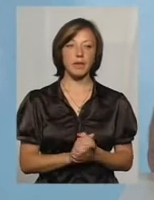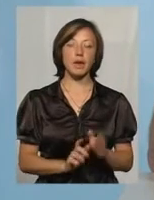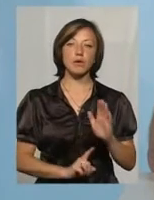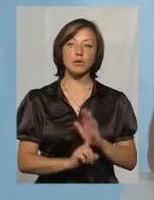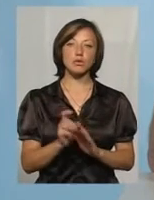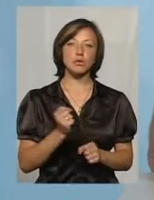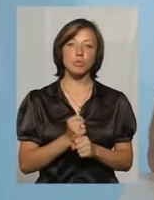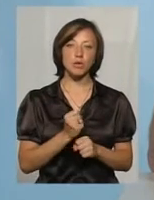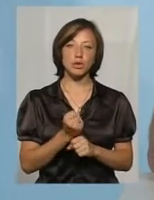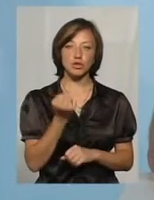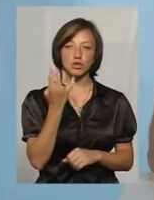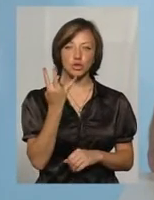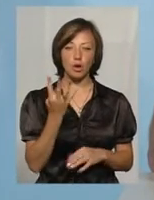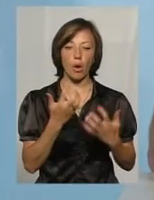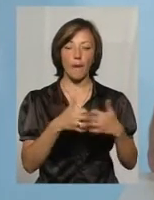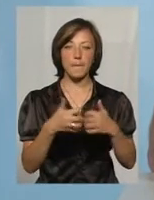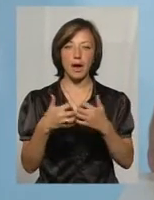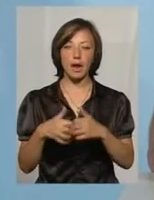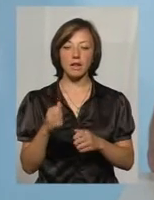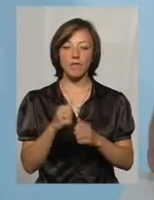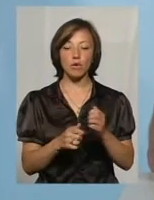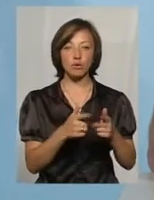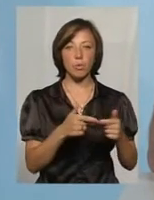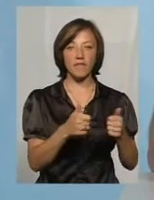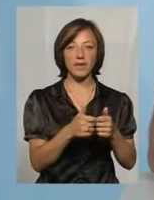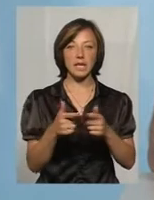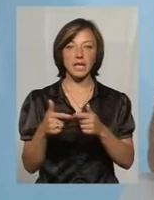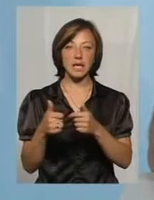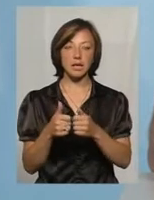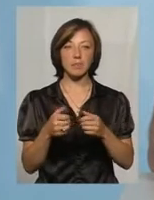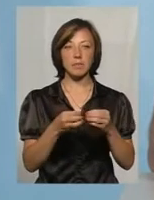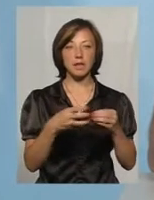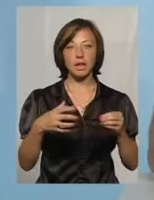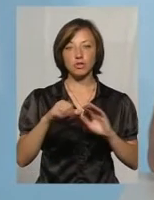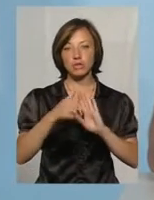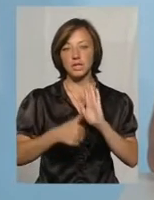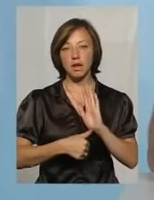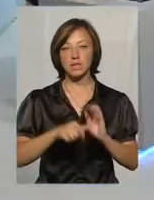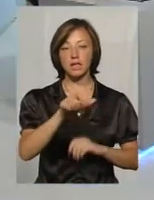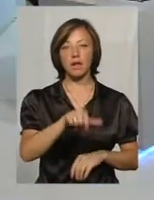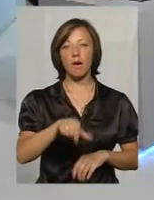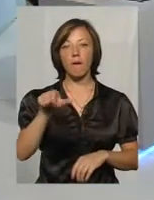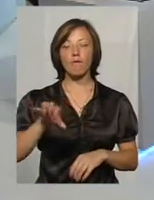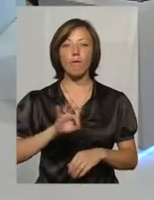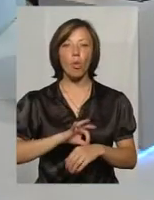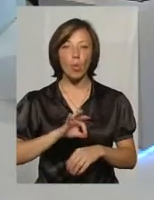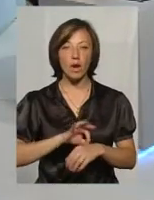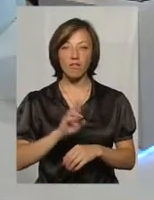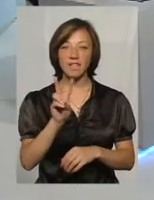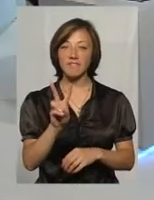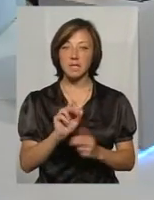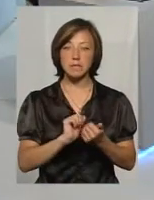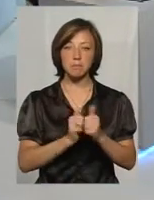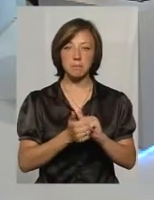роботу на чотирьох діалізних апаратах кожного відділення, близько 15-16 хворих. В дві зміни.